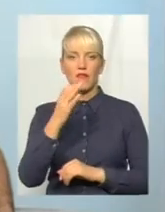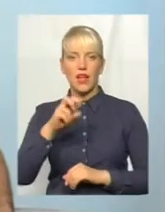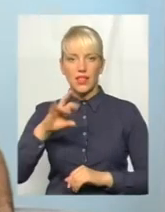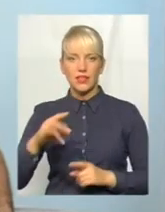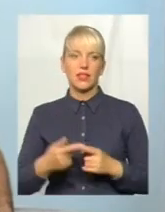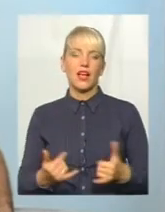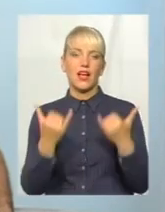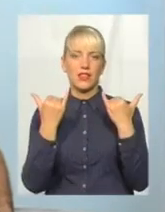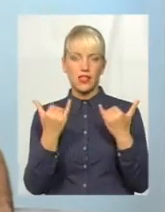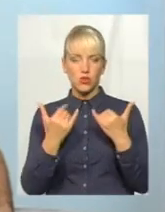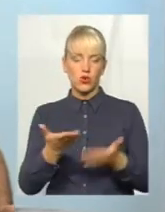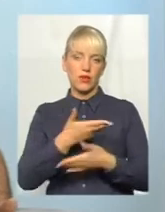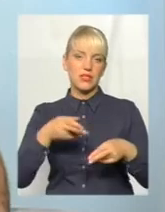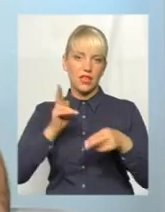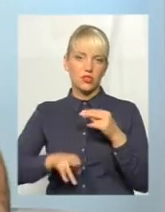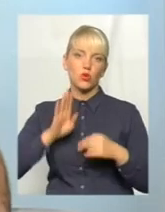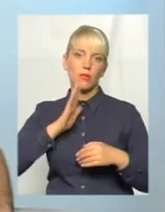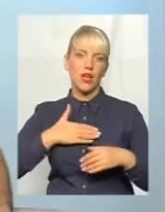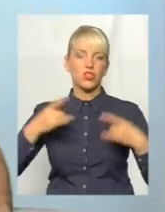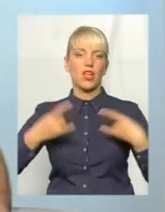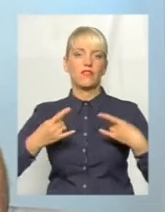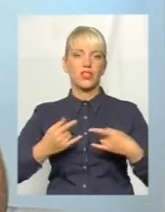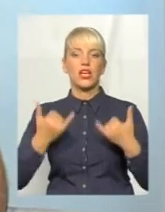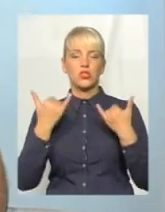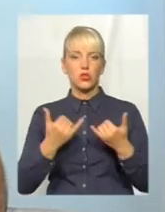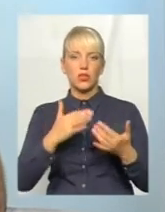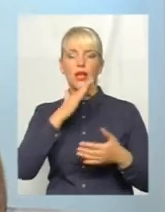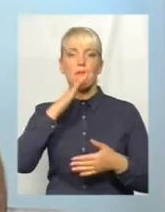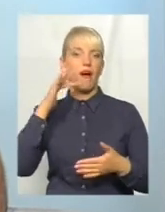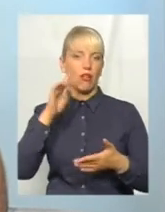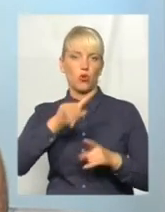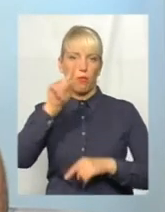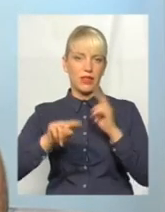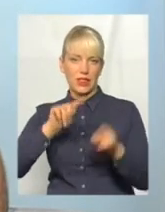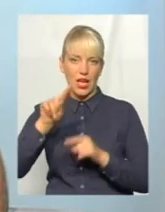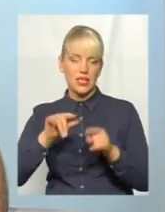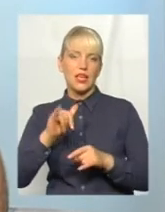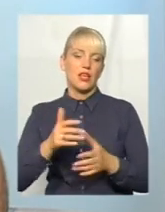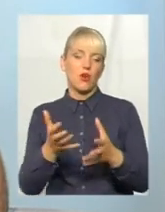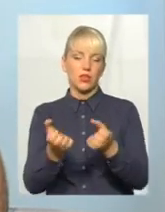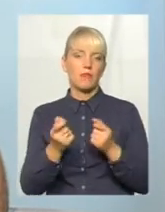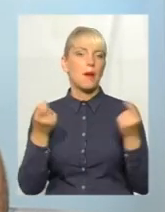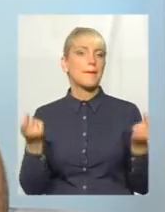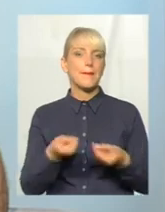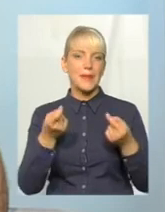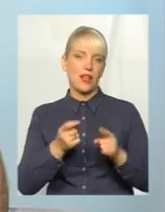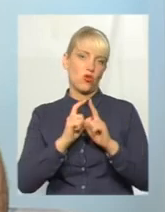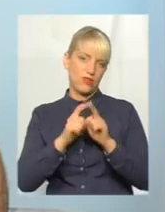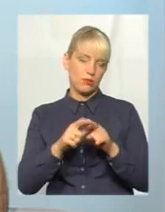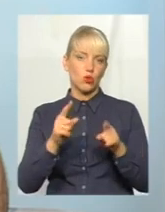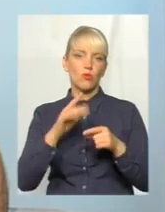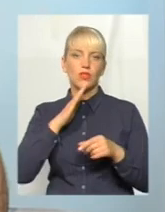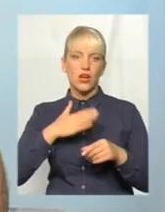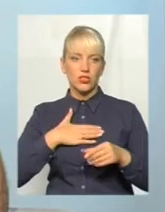На сьогодні ми закінчуємо наші фір. поставили сьогодні дуже багато питань і отримали дуже мало відповідей. Тому наша